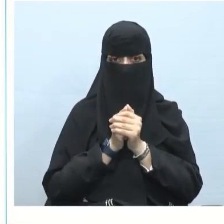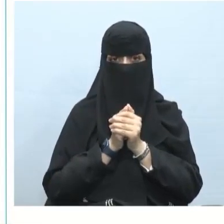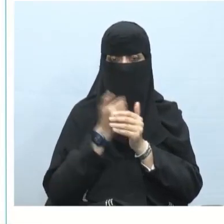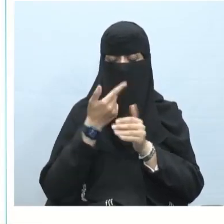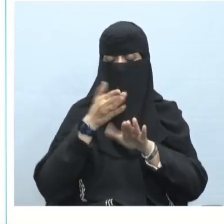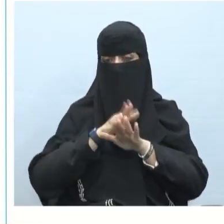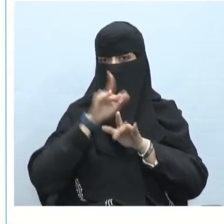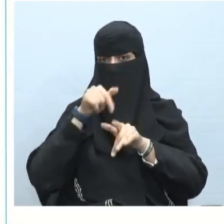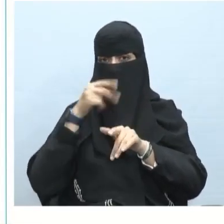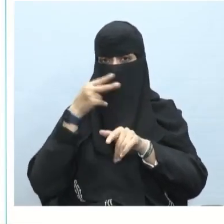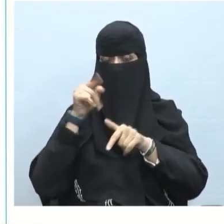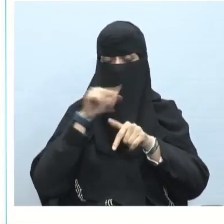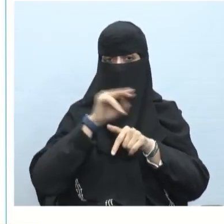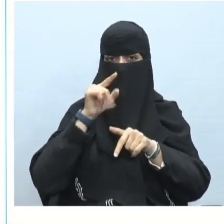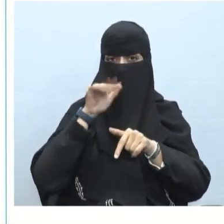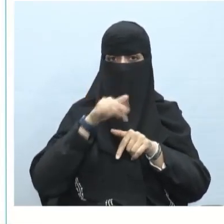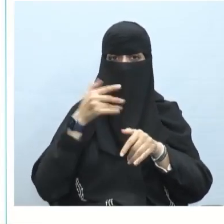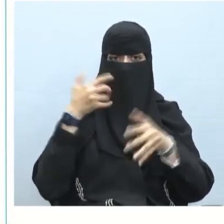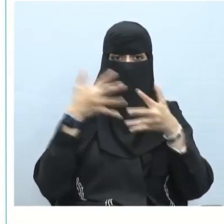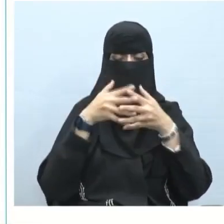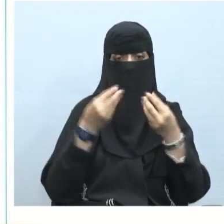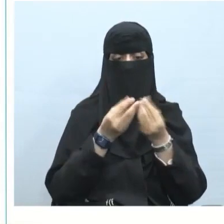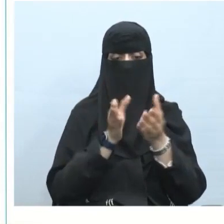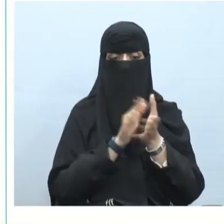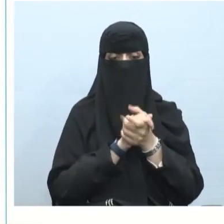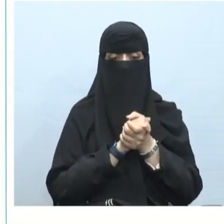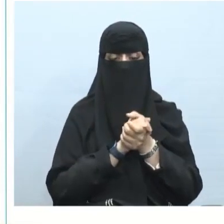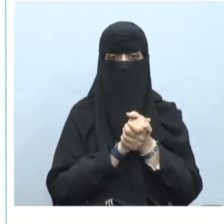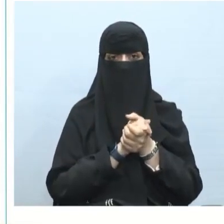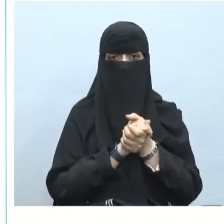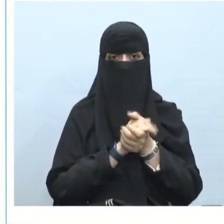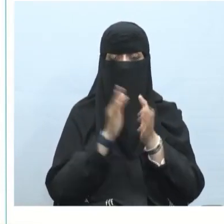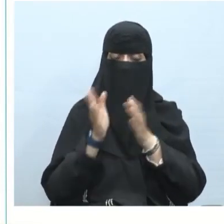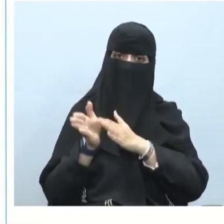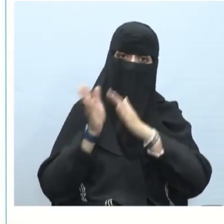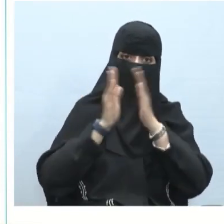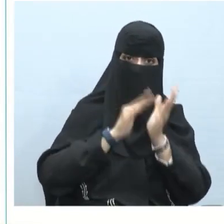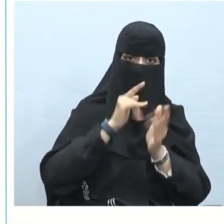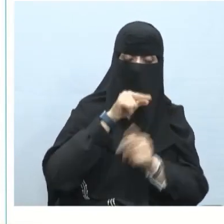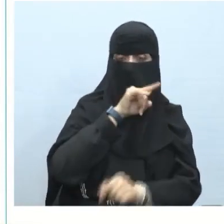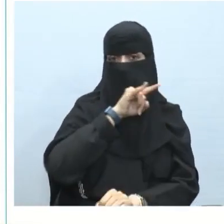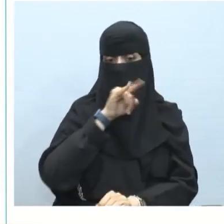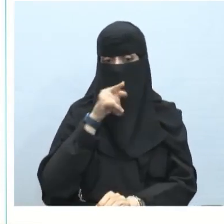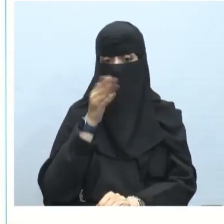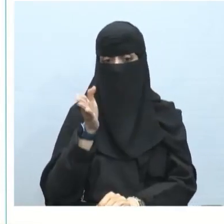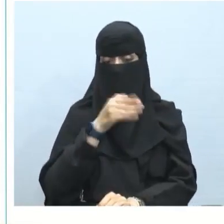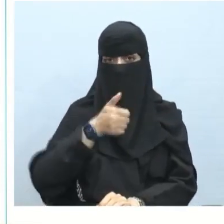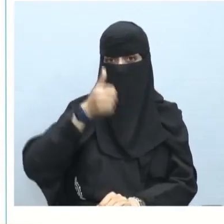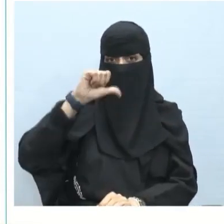ماذا؟ على الدخان مثلها تشترك معها كما قلنا أو تفيد عدة